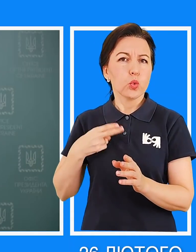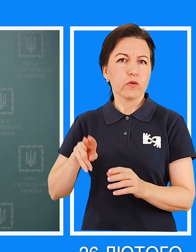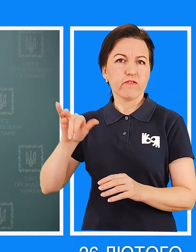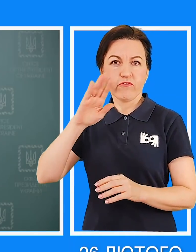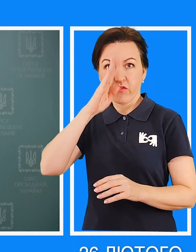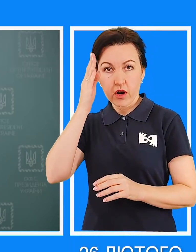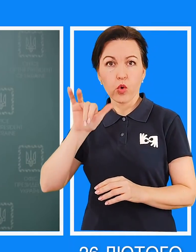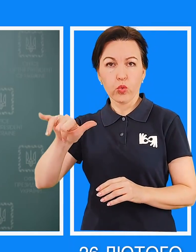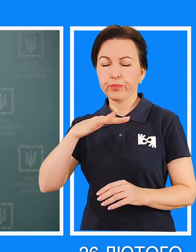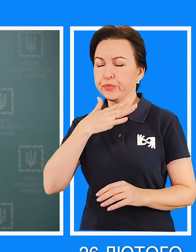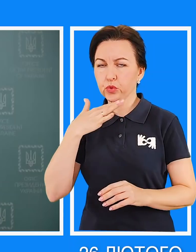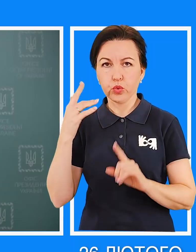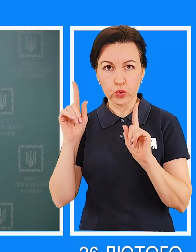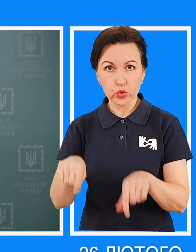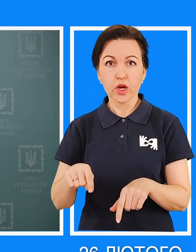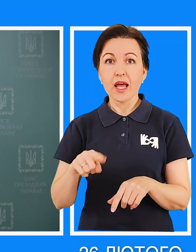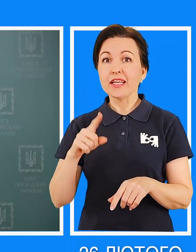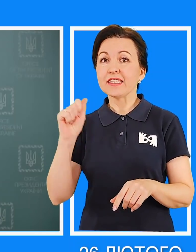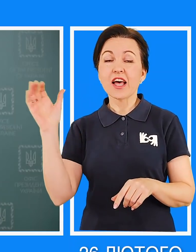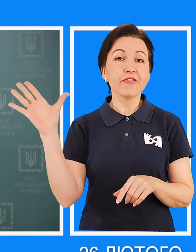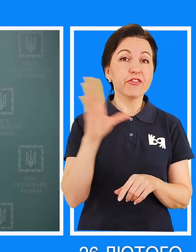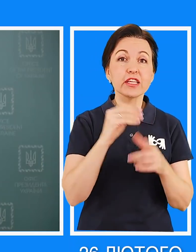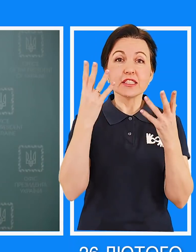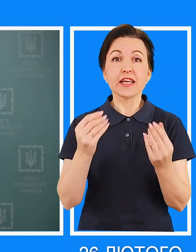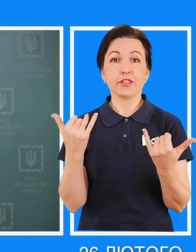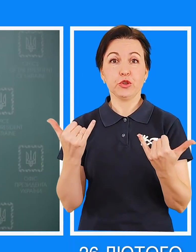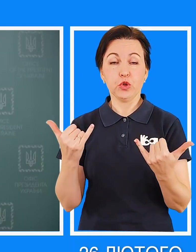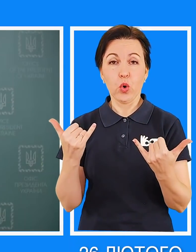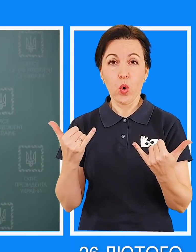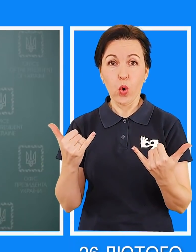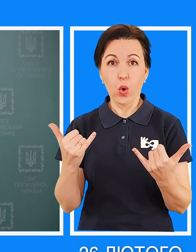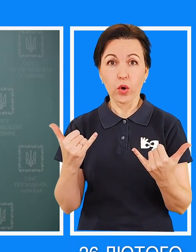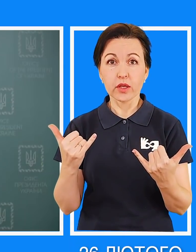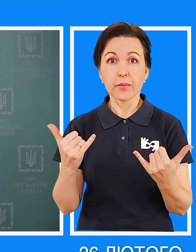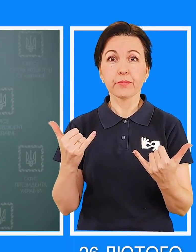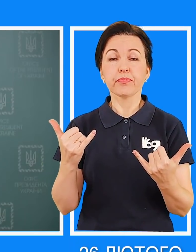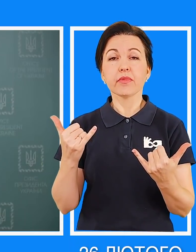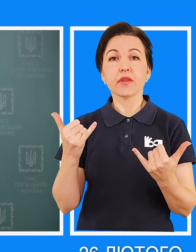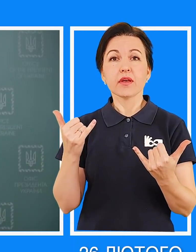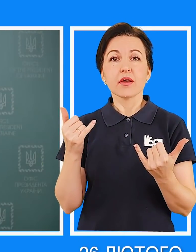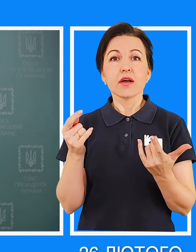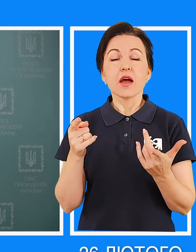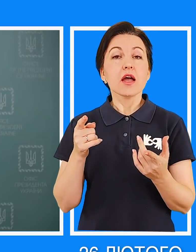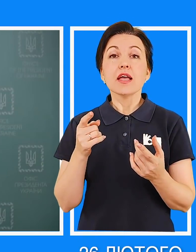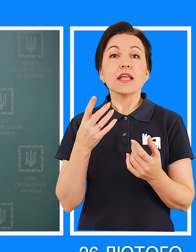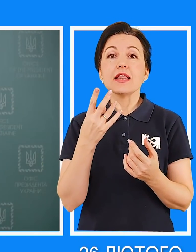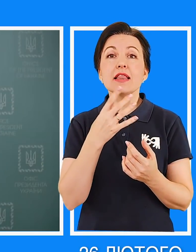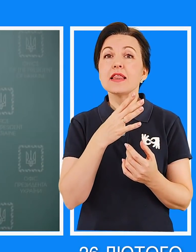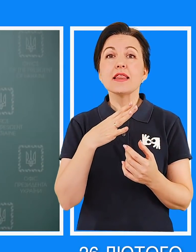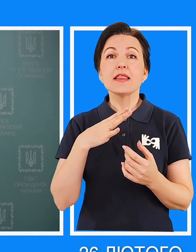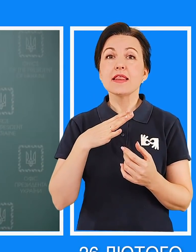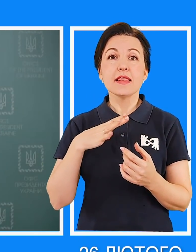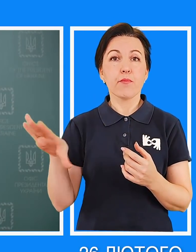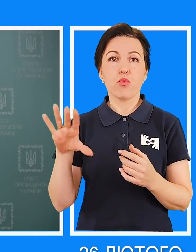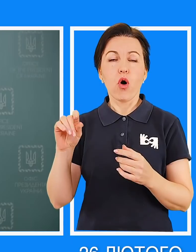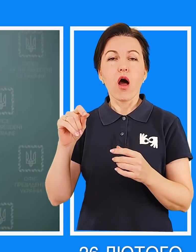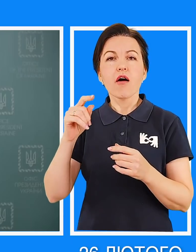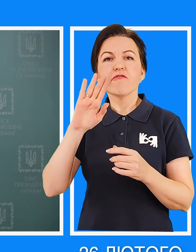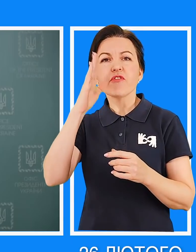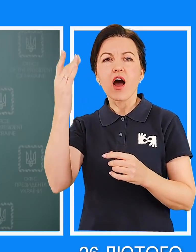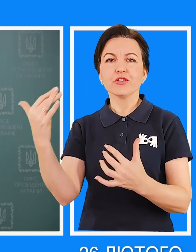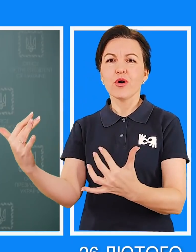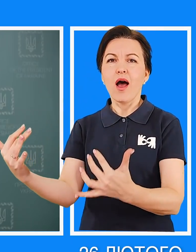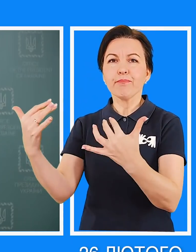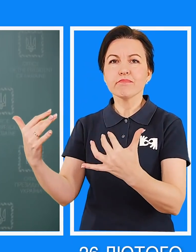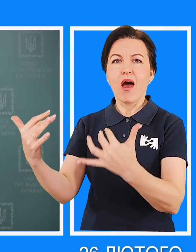ворогу. І фактично сьогодні, за весь день, окрім цього невеличкого руху від Мілітополя до Маріуполя, не було